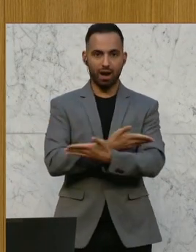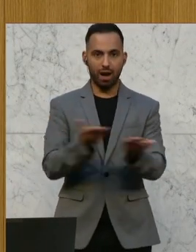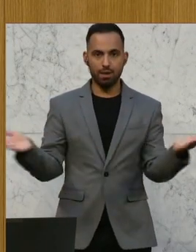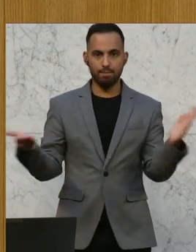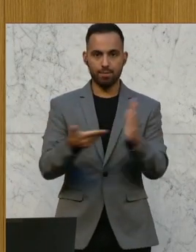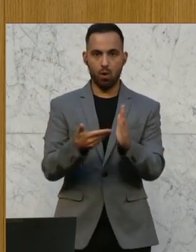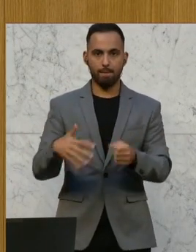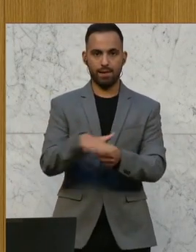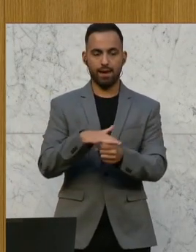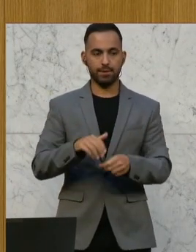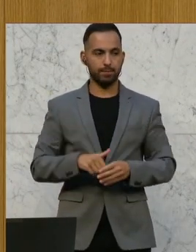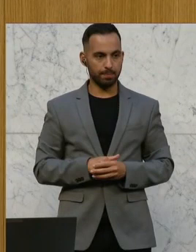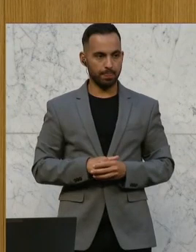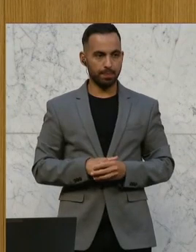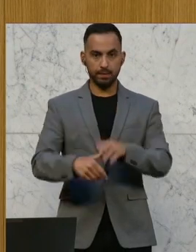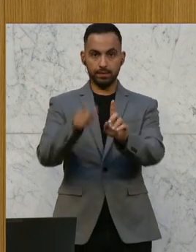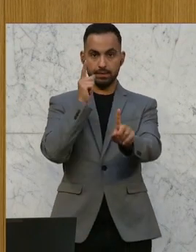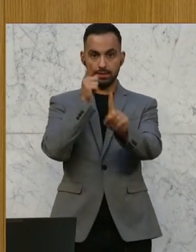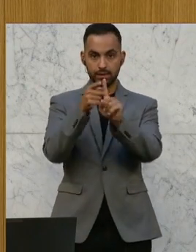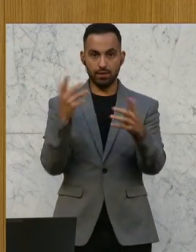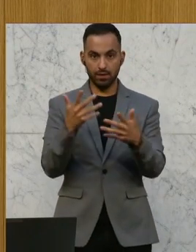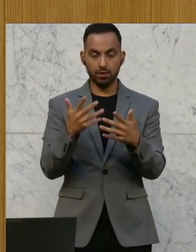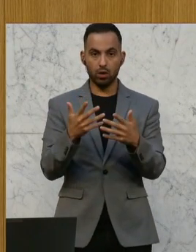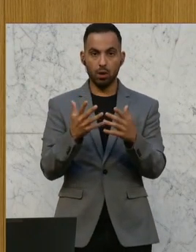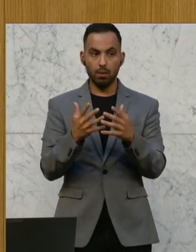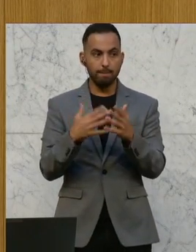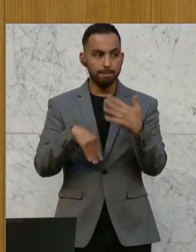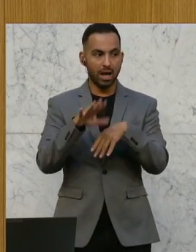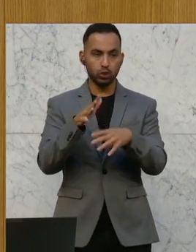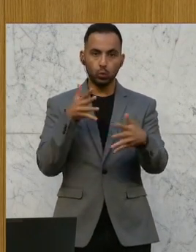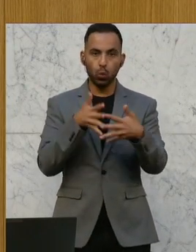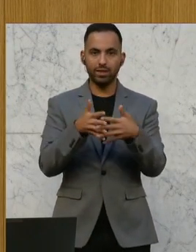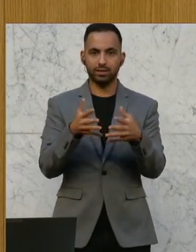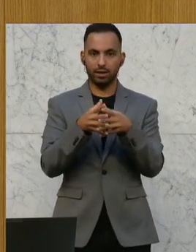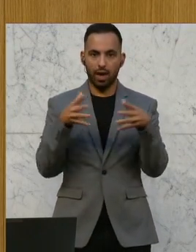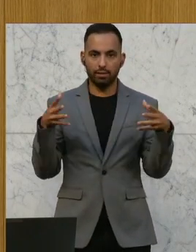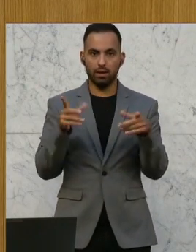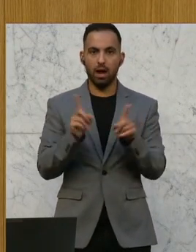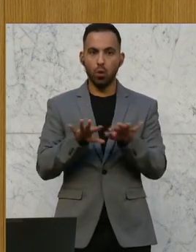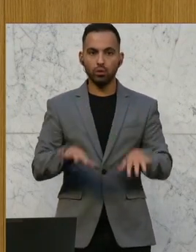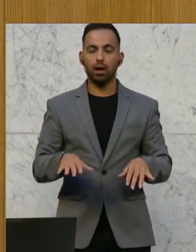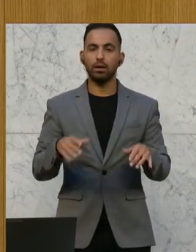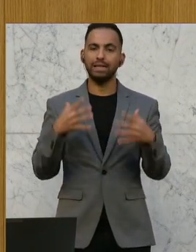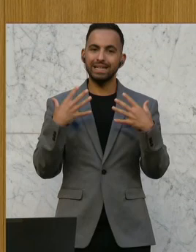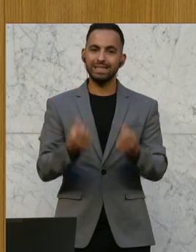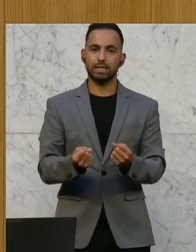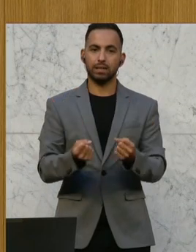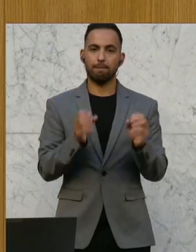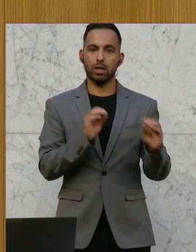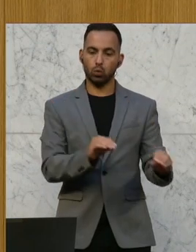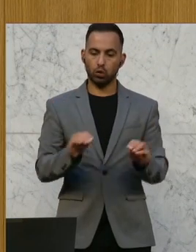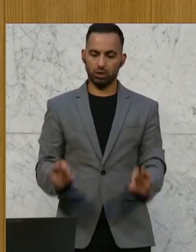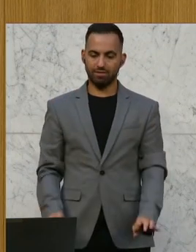in diesem Bereich. Ziel davon ist eine größtmögliche Durchlässigkeit, aber immer mit einer gesicherten pädagogischen